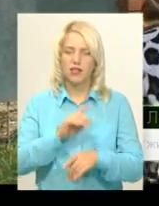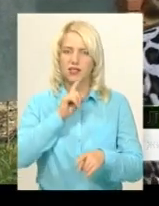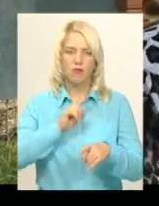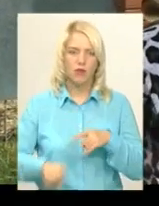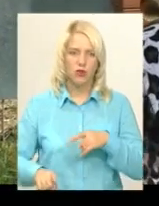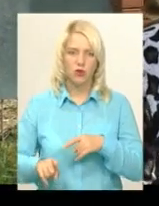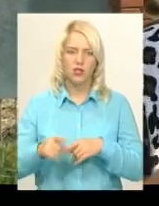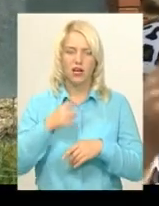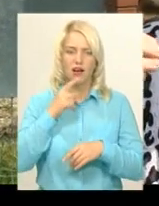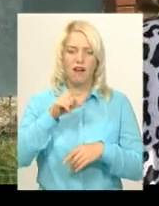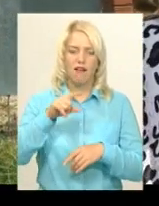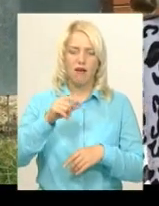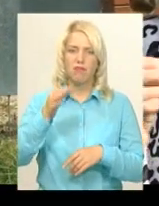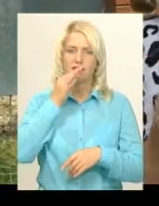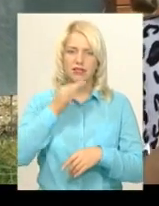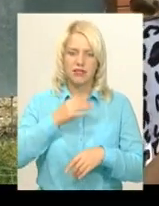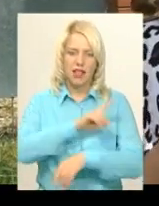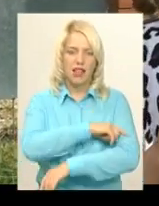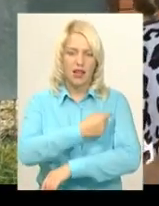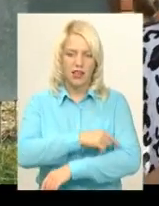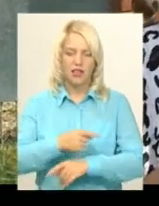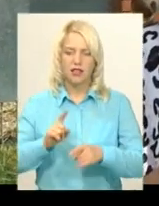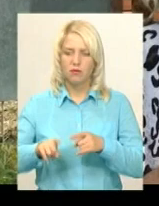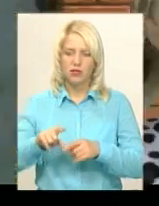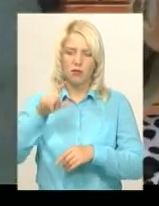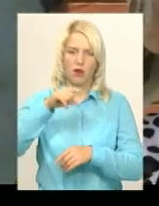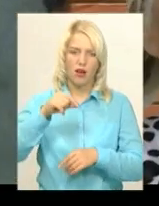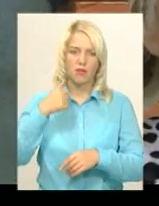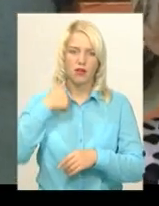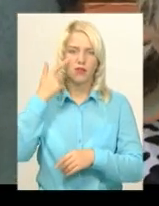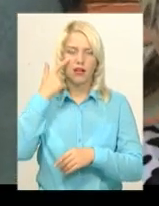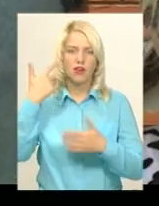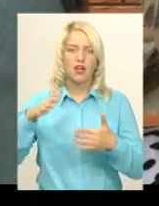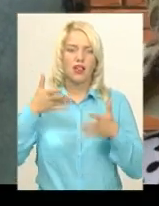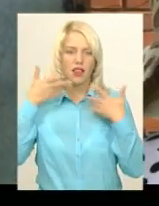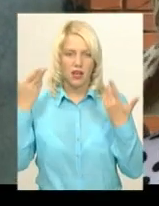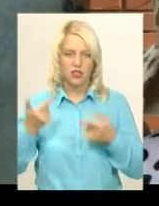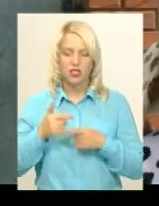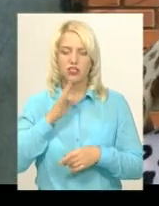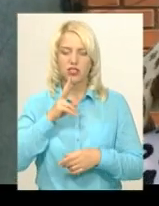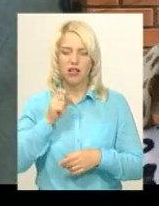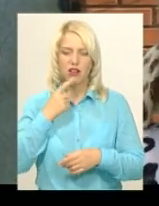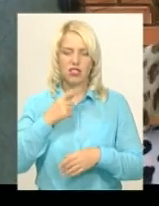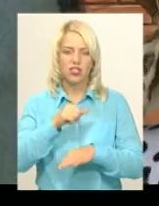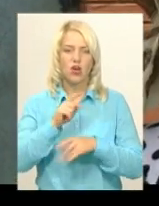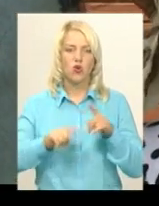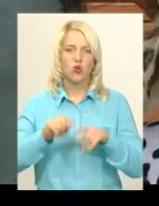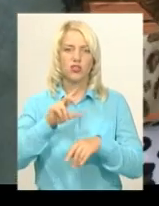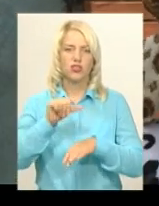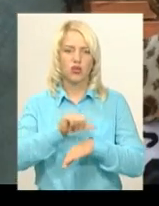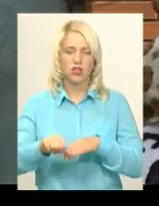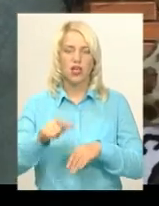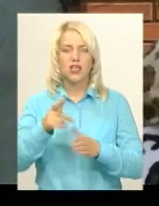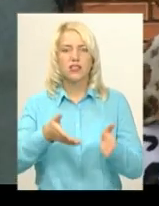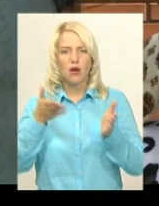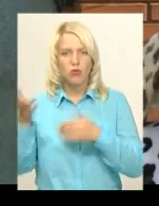каплі сказала лікар, вона принесла бігом лік і покапали, мені вже легше. Жінка каже, має родичів за кордоном, вони давно запрошують її до